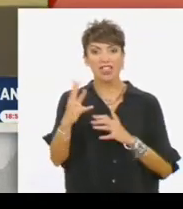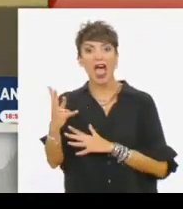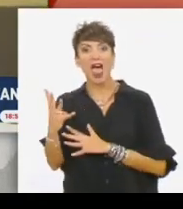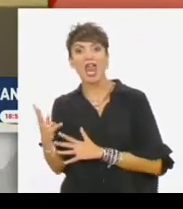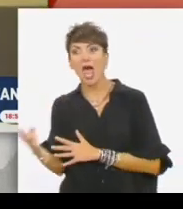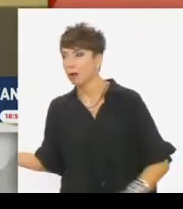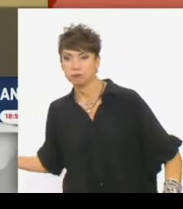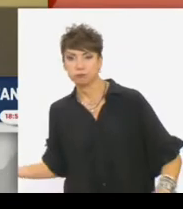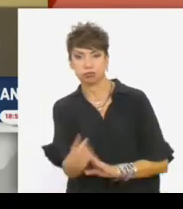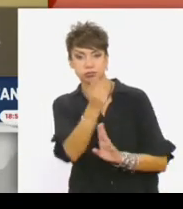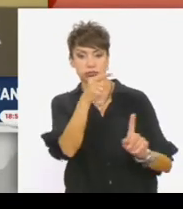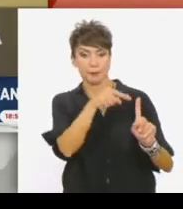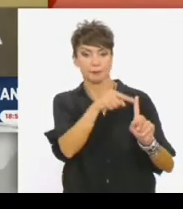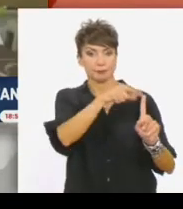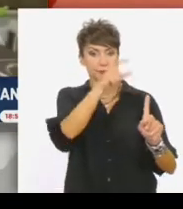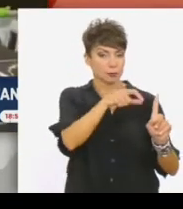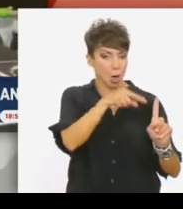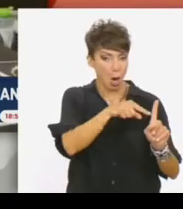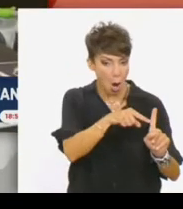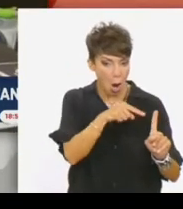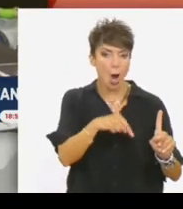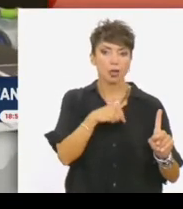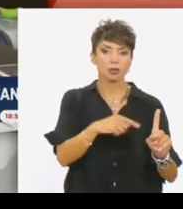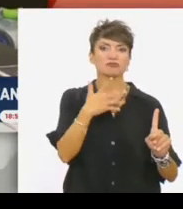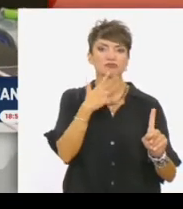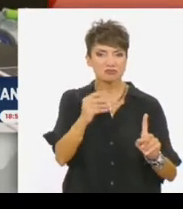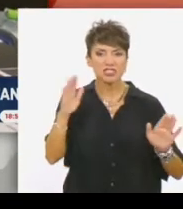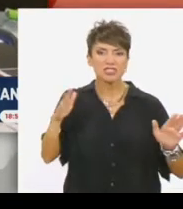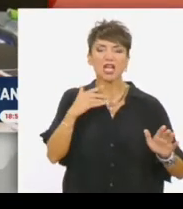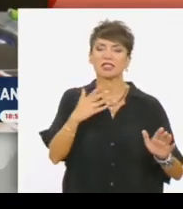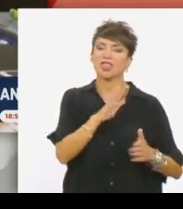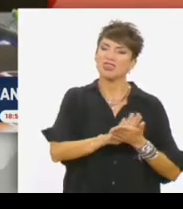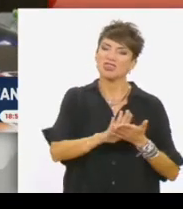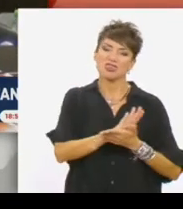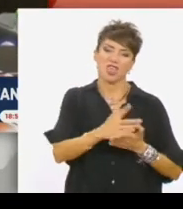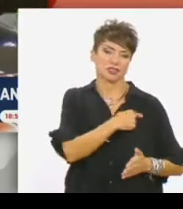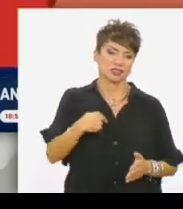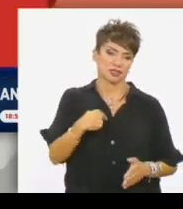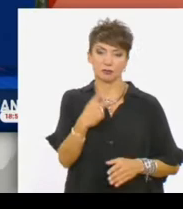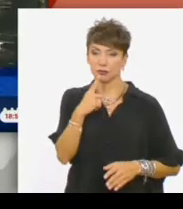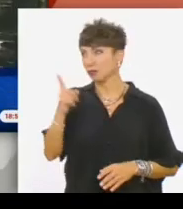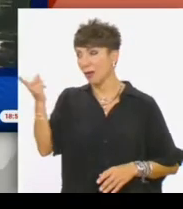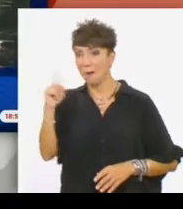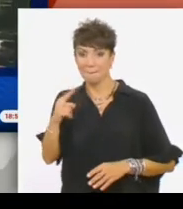Γκιουλέν, θρησκευτικός ηγέτης που ανέδειξε τον Ερντογάν, αλλά πλέον χαρακτηρίζεται από την άγκυρα τρομοκρατής.